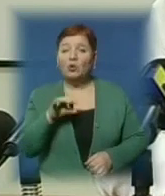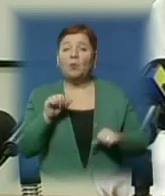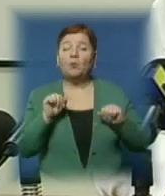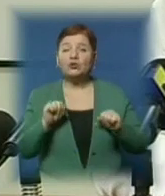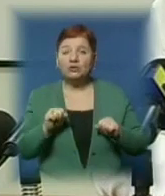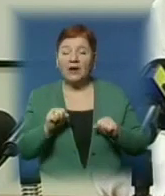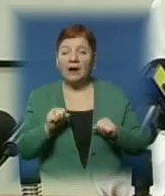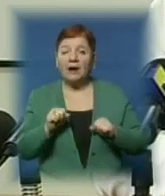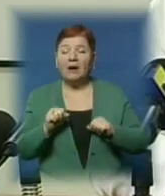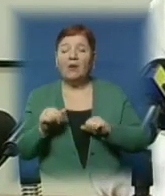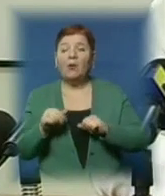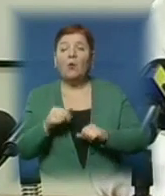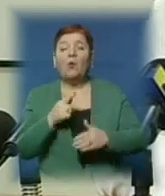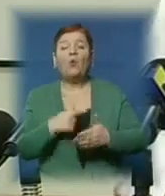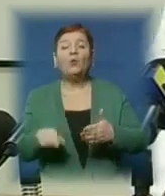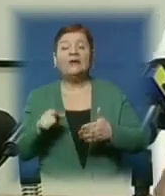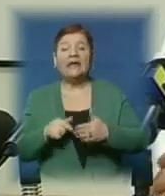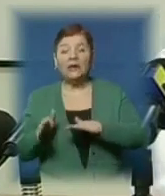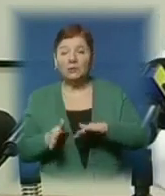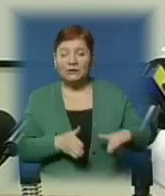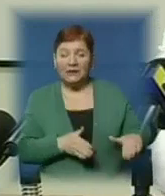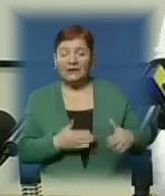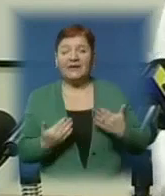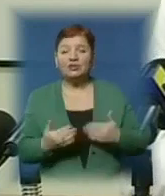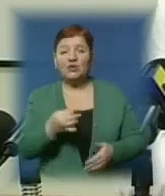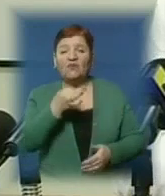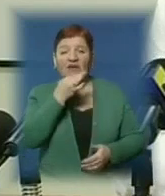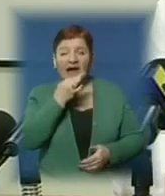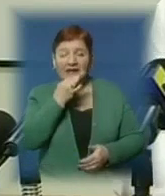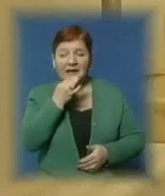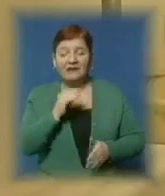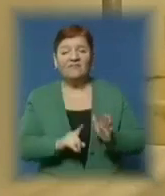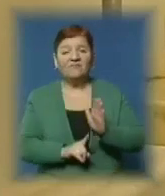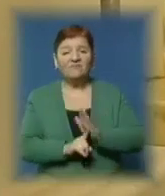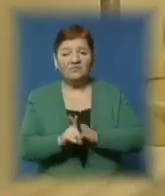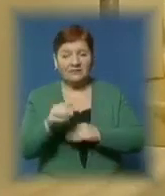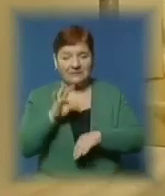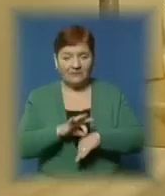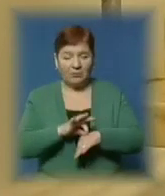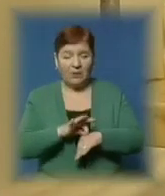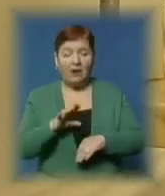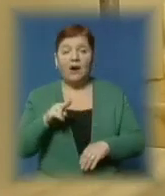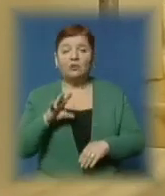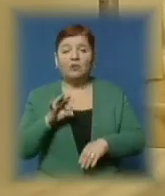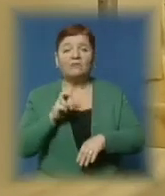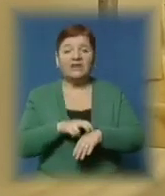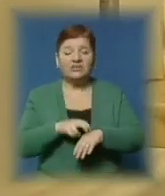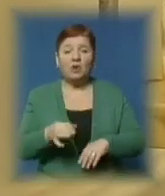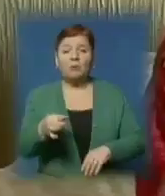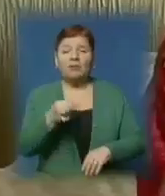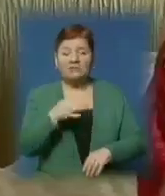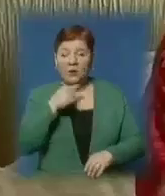знову ж таки, якщо в ранній стадії виявити захворювання. Тож обласні онкологи впувають на ранню